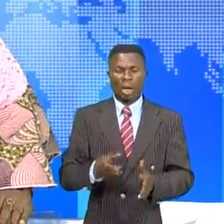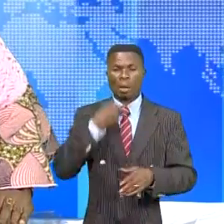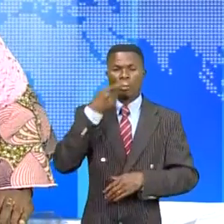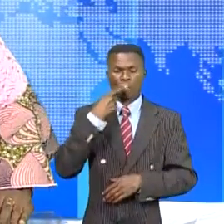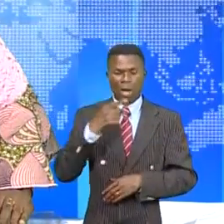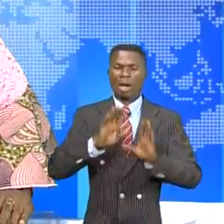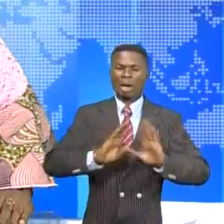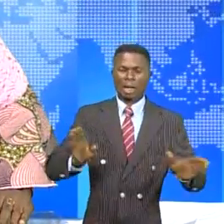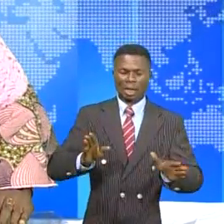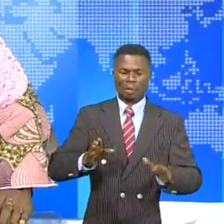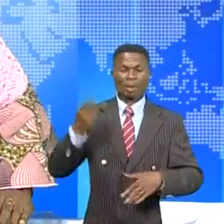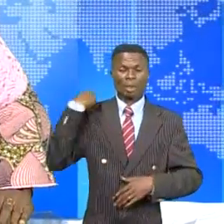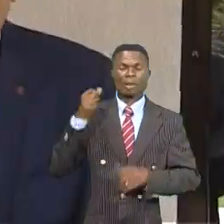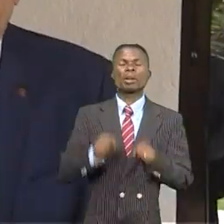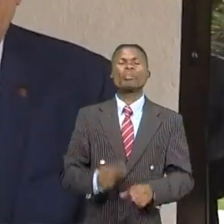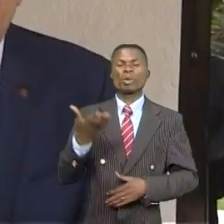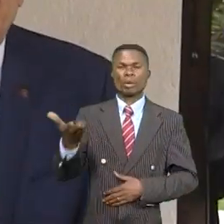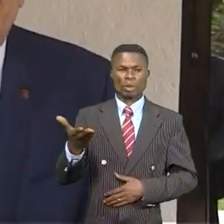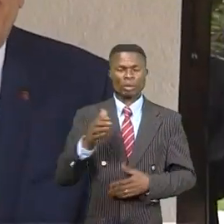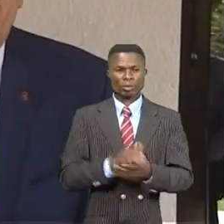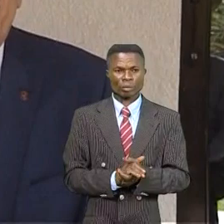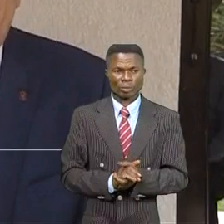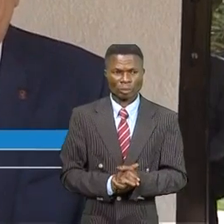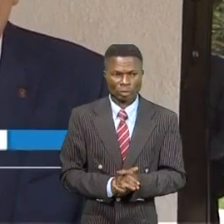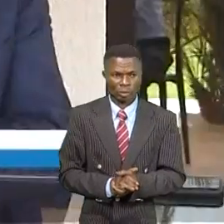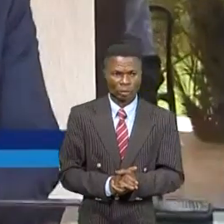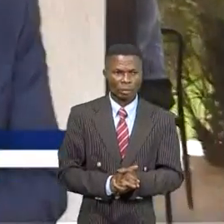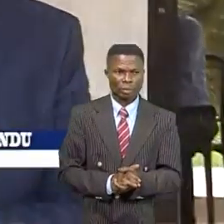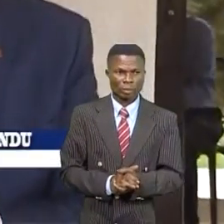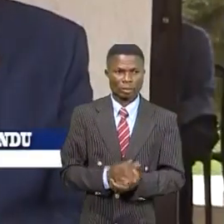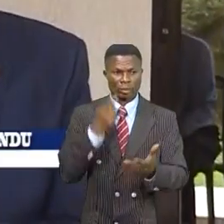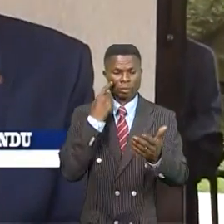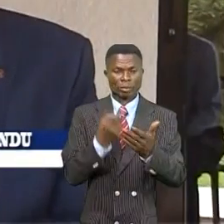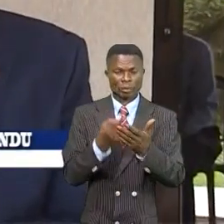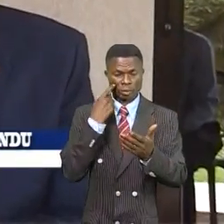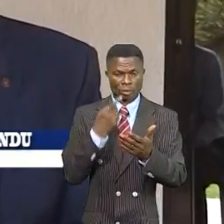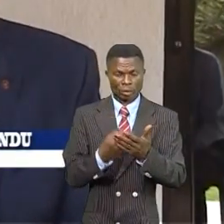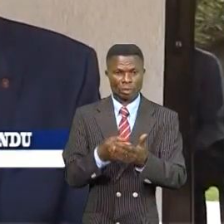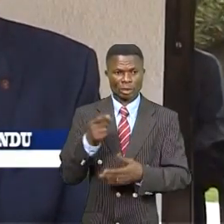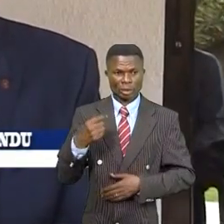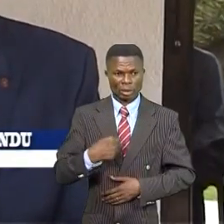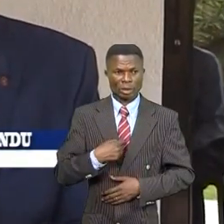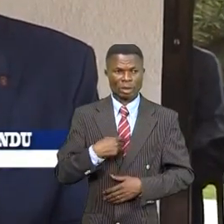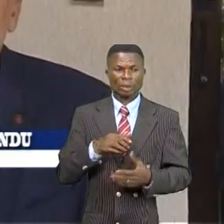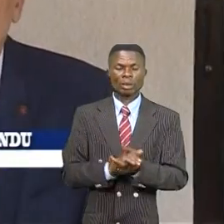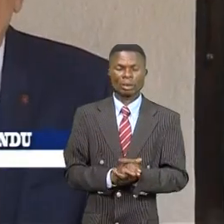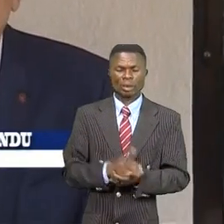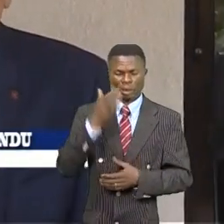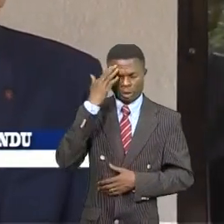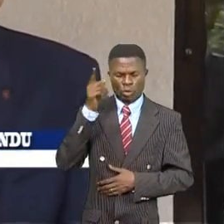les mérites de l'istre disparues. On est un jeune pour moi quelqu'un de long d'alors très intelligent